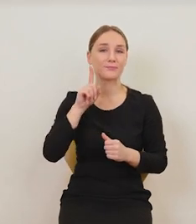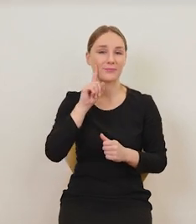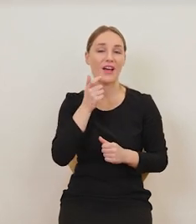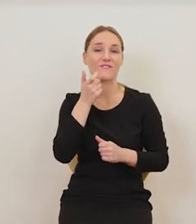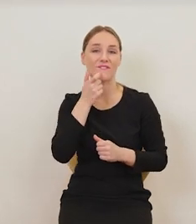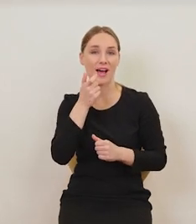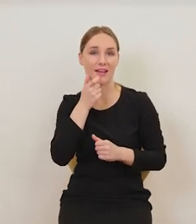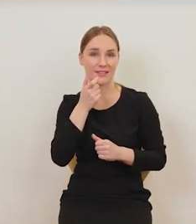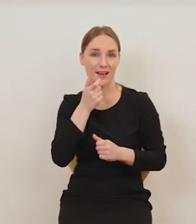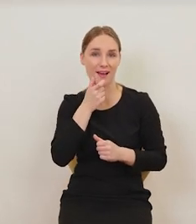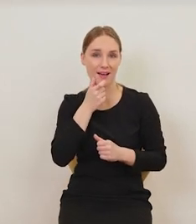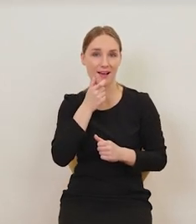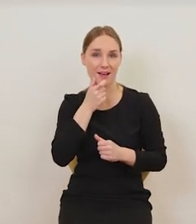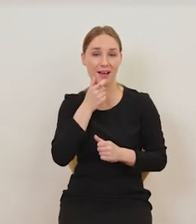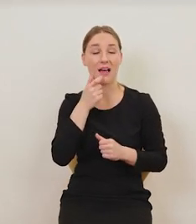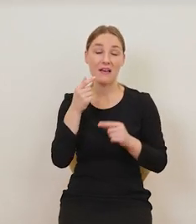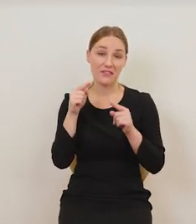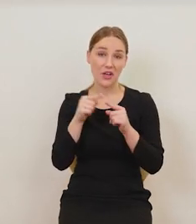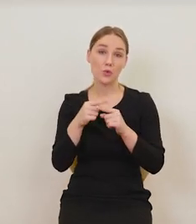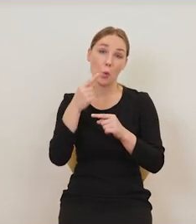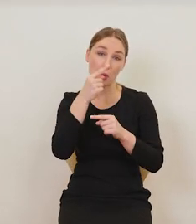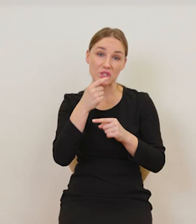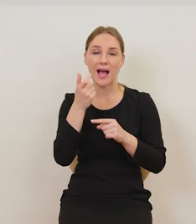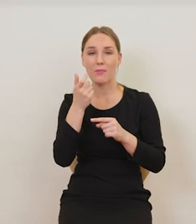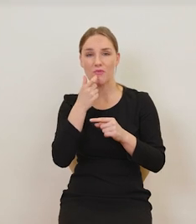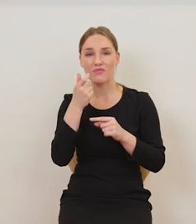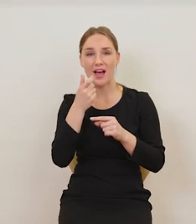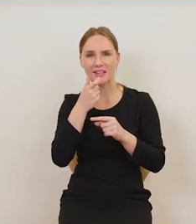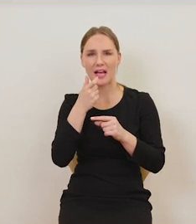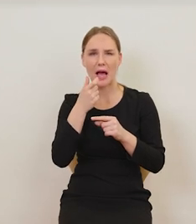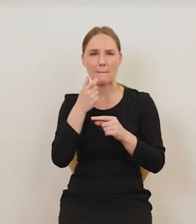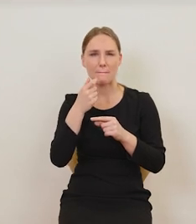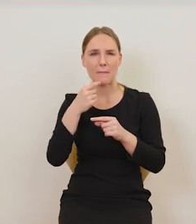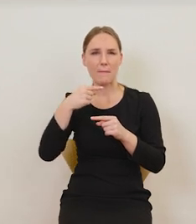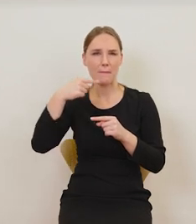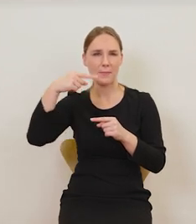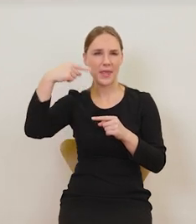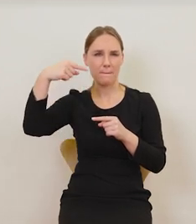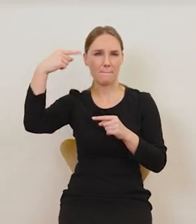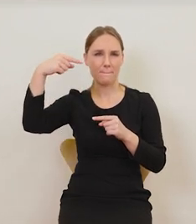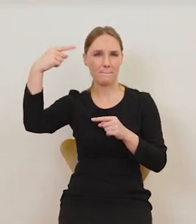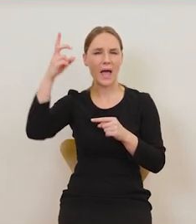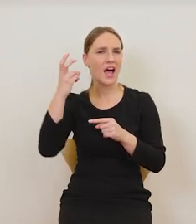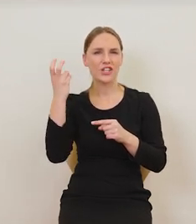i wypuszcza z tej fajki czy z ust, wypuszcza taki dym o bardzo